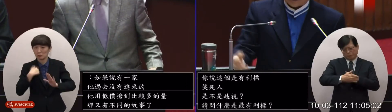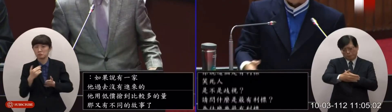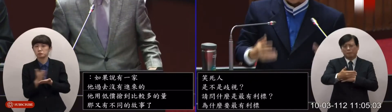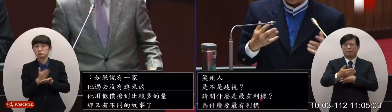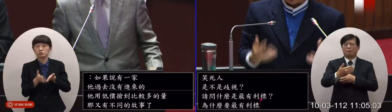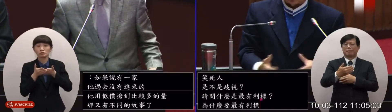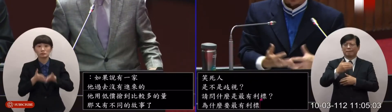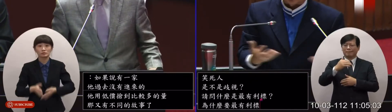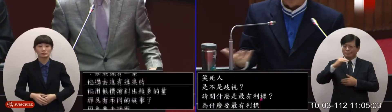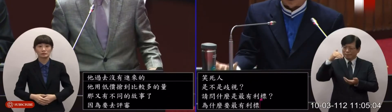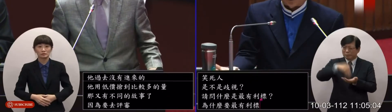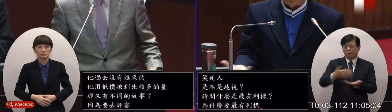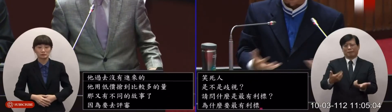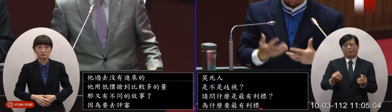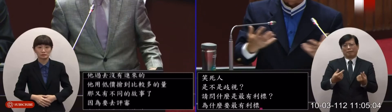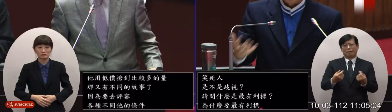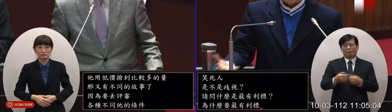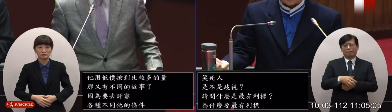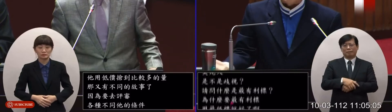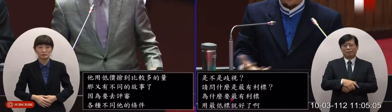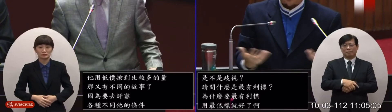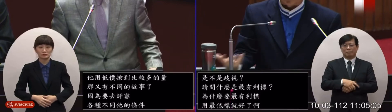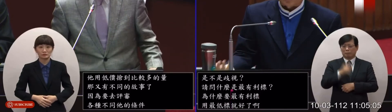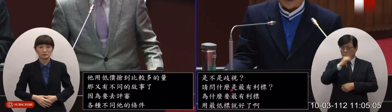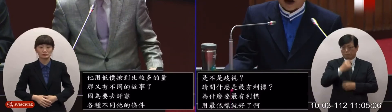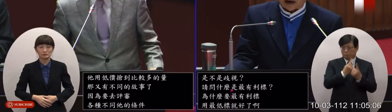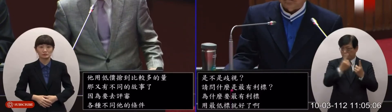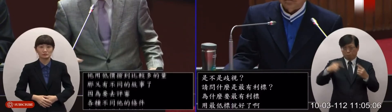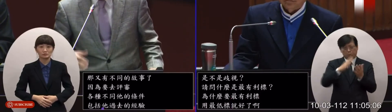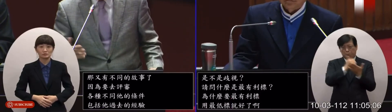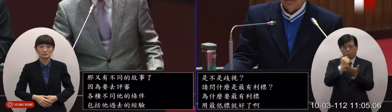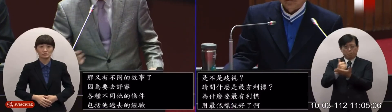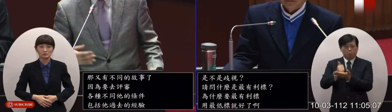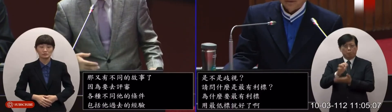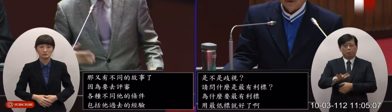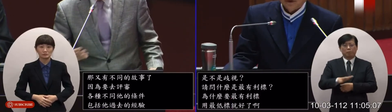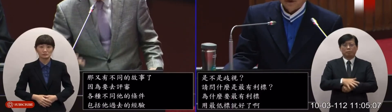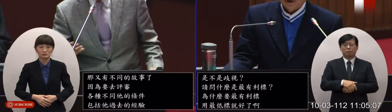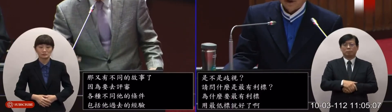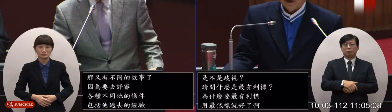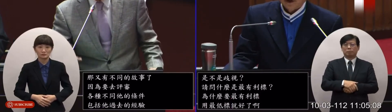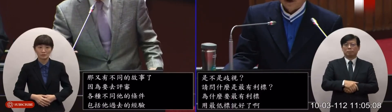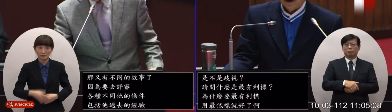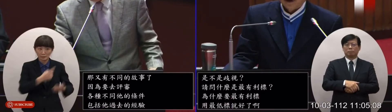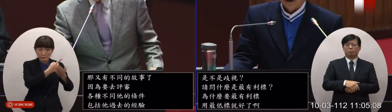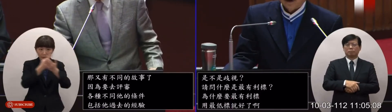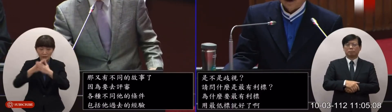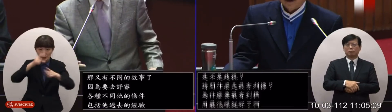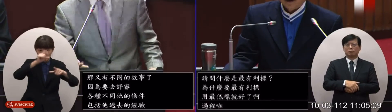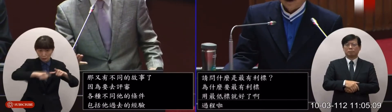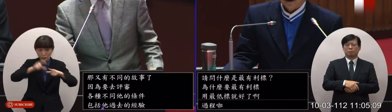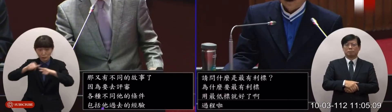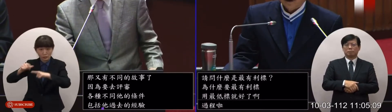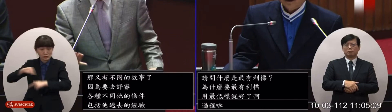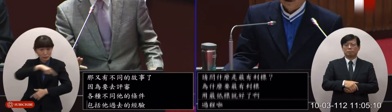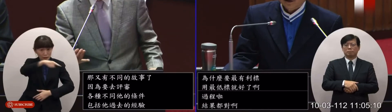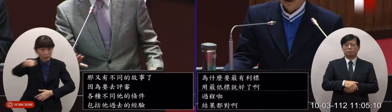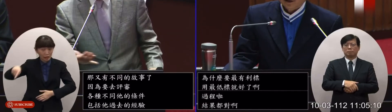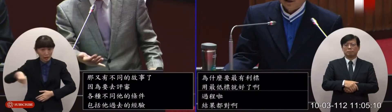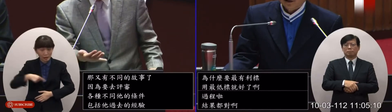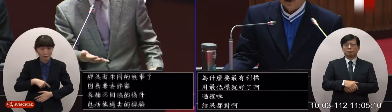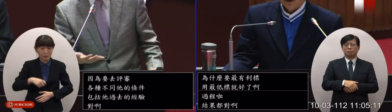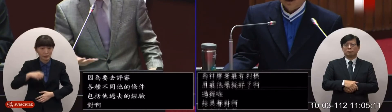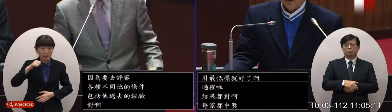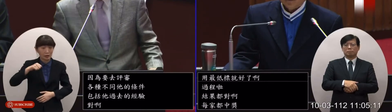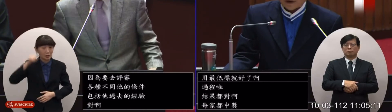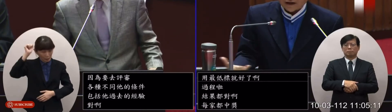結果都弄錯啊每一家都中獎每一家承諾的那個數